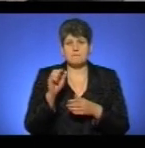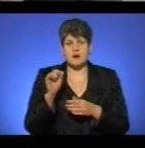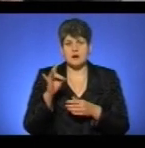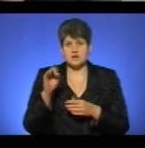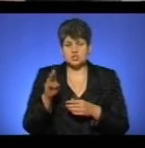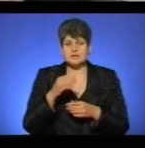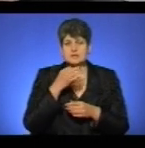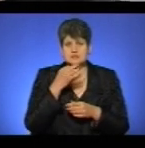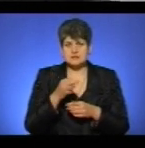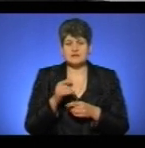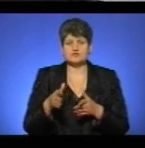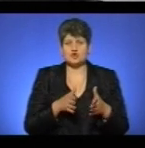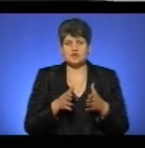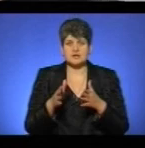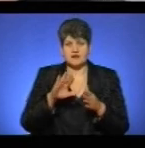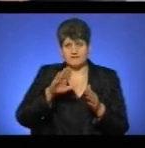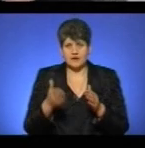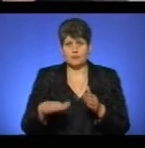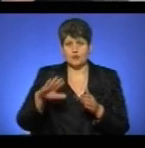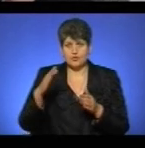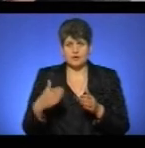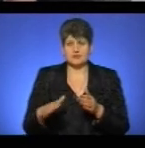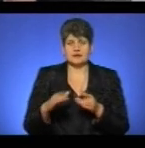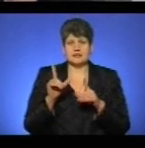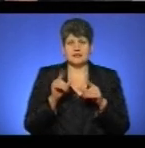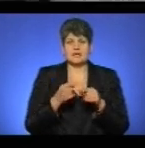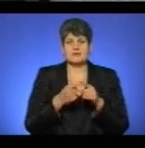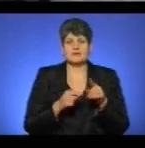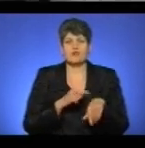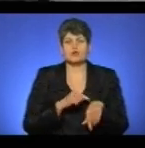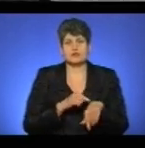сказав, що шлях з отакими вибоїними подолали за півгодини.